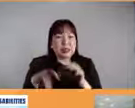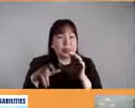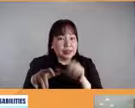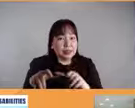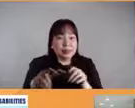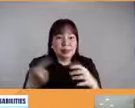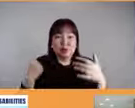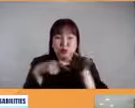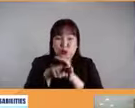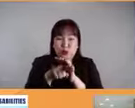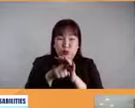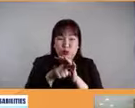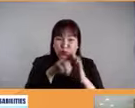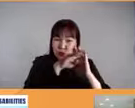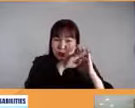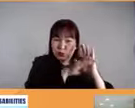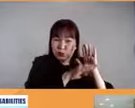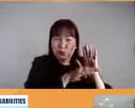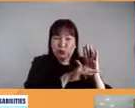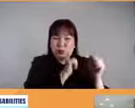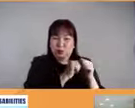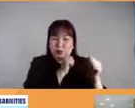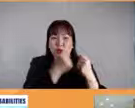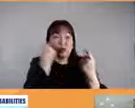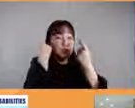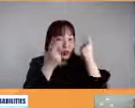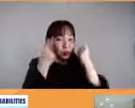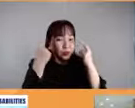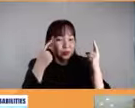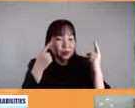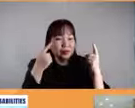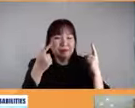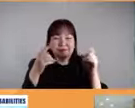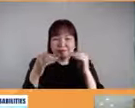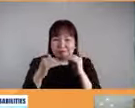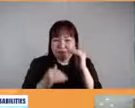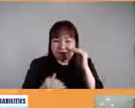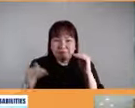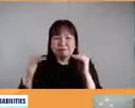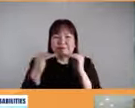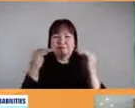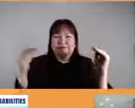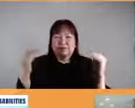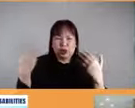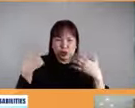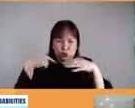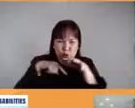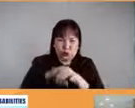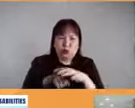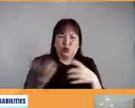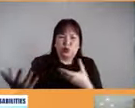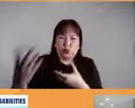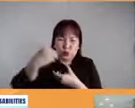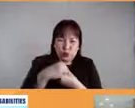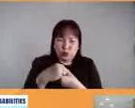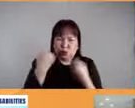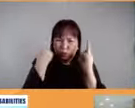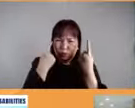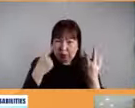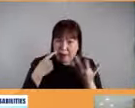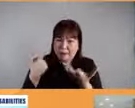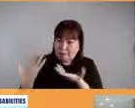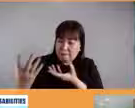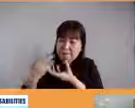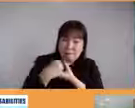inclusion agenda or yung yung yung mga inclusion concerns and matters ng persons with disabilities hindi lang yung